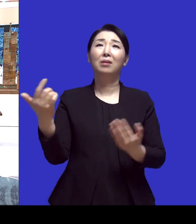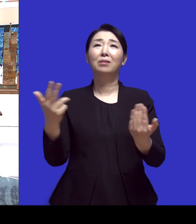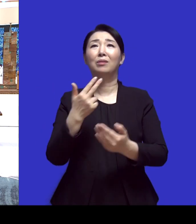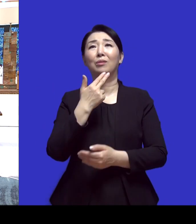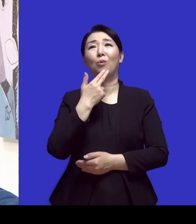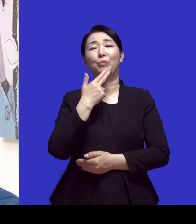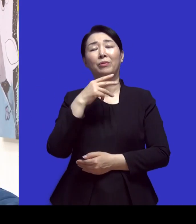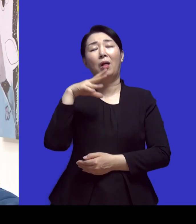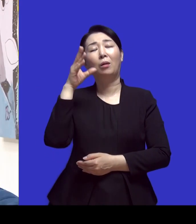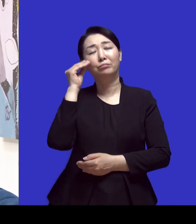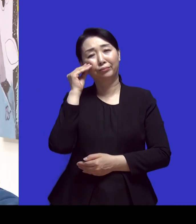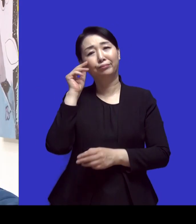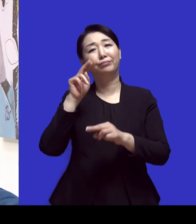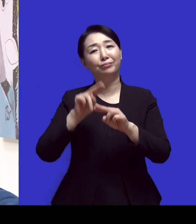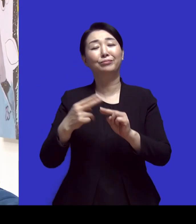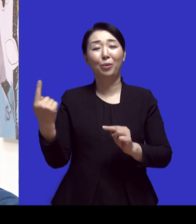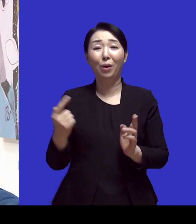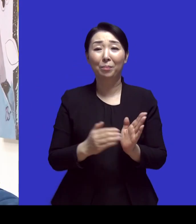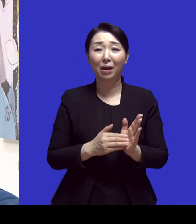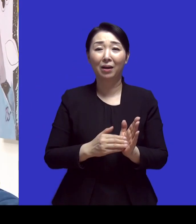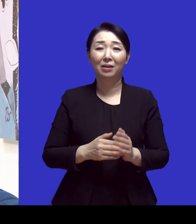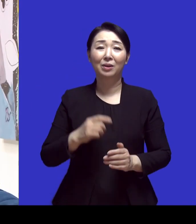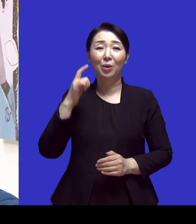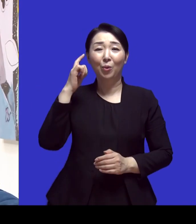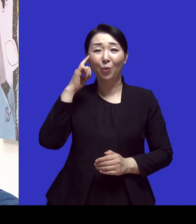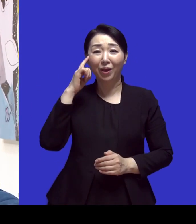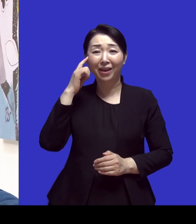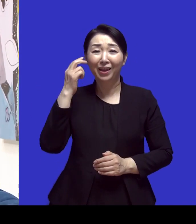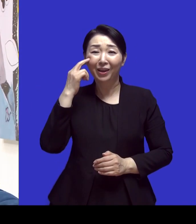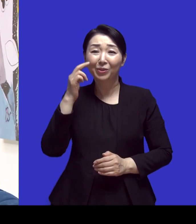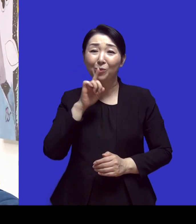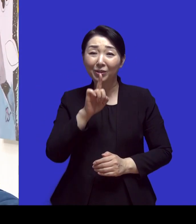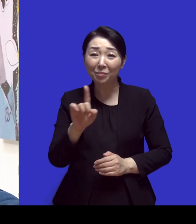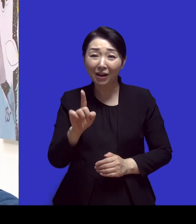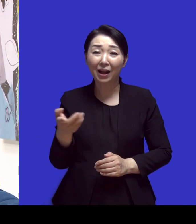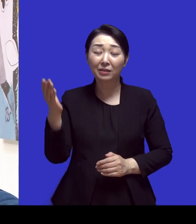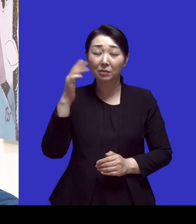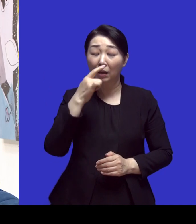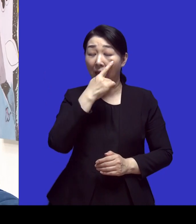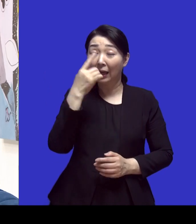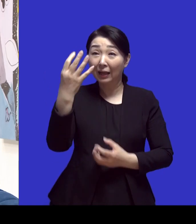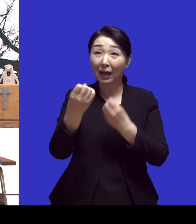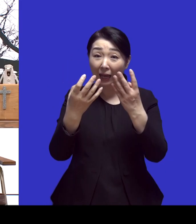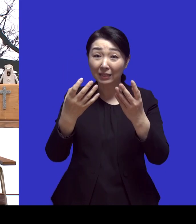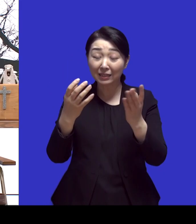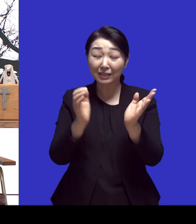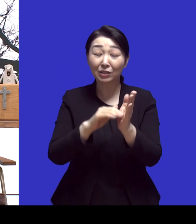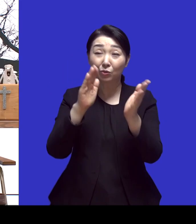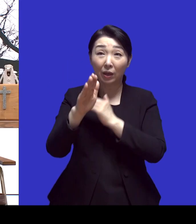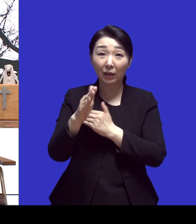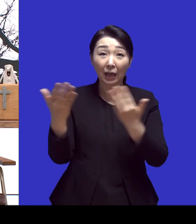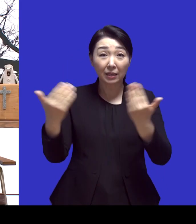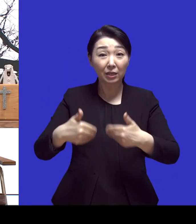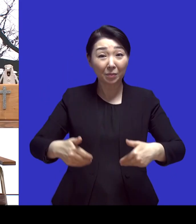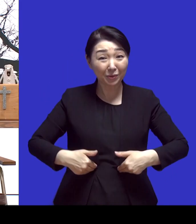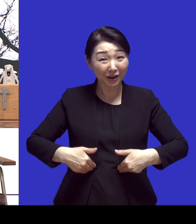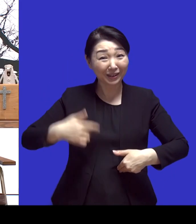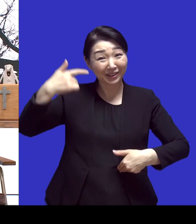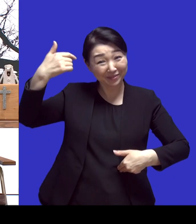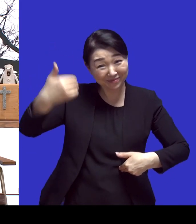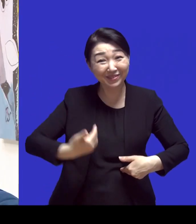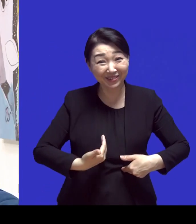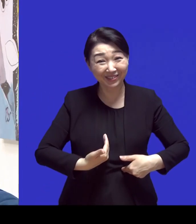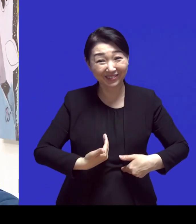그랬더니 이제 여담이지만 다 끝나고 간증 끝나고 났더니 자비 필요하십니까? 뭐 이렇게 연락 오시기도 하고 그랬는데